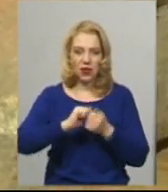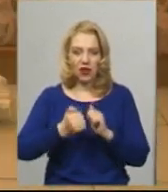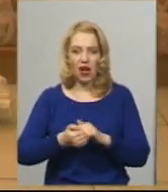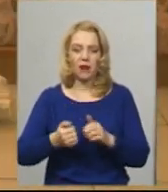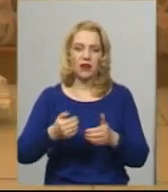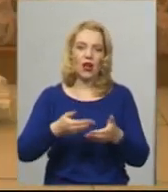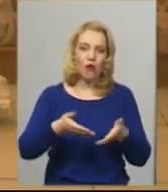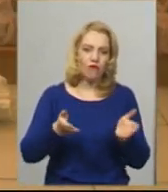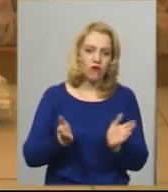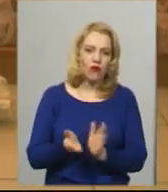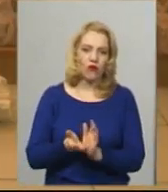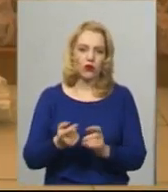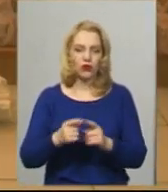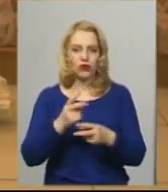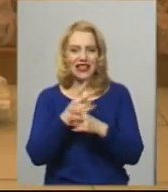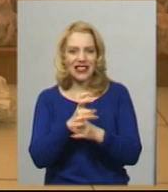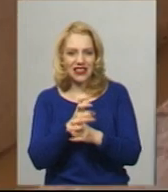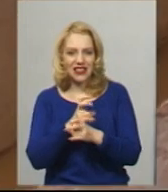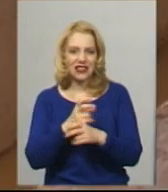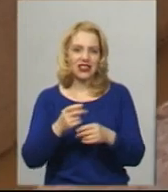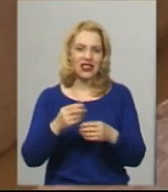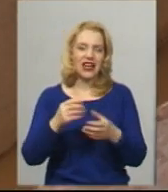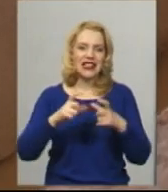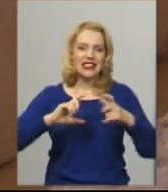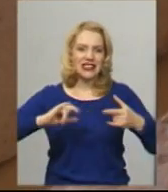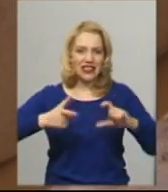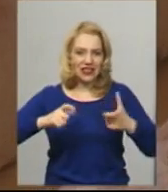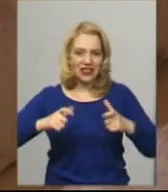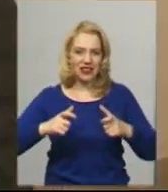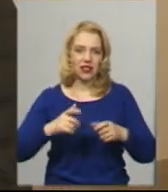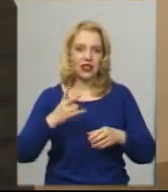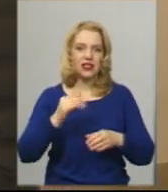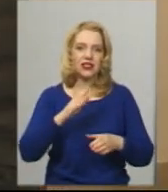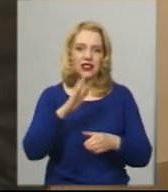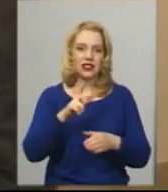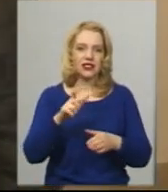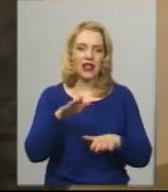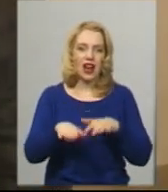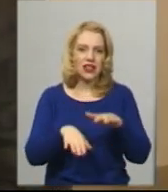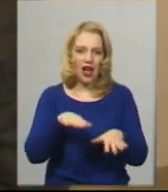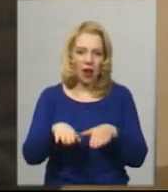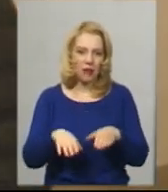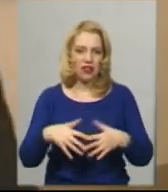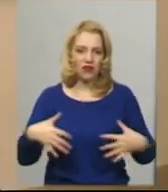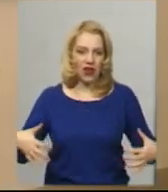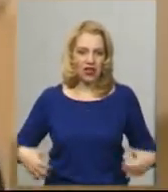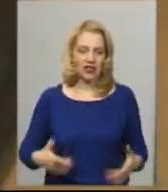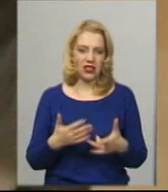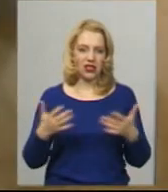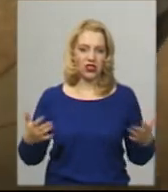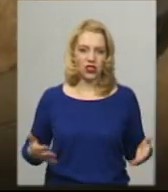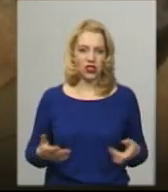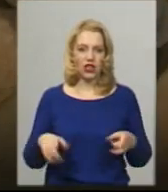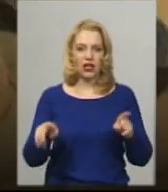метал, кістка, цеглини з авторськими клеймами майстрів, слідами тварин та інше, каже директор заповідника Олег Погорілець. Ось такі